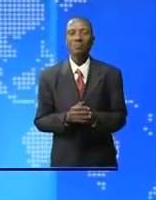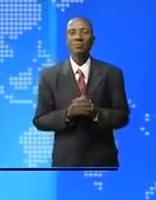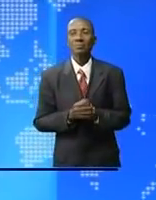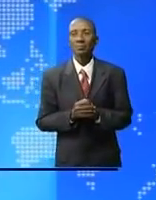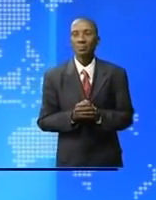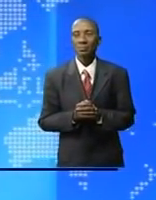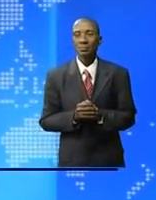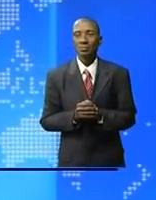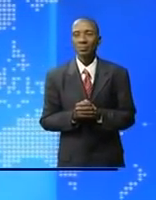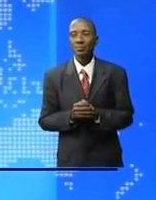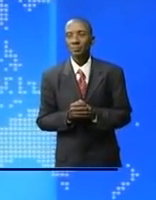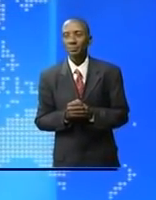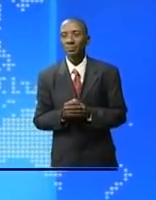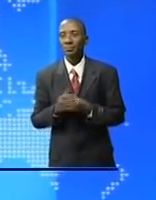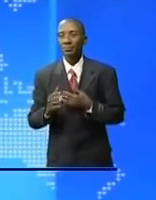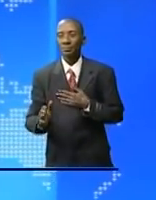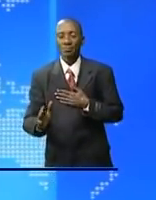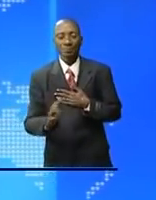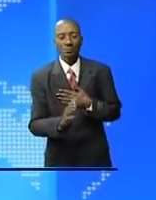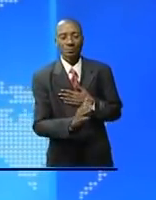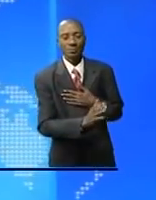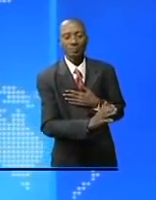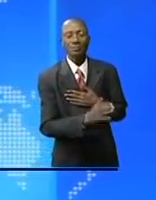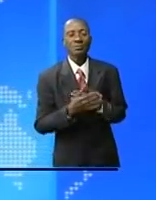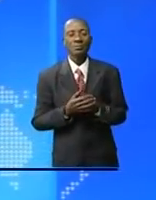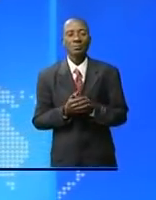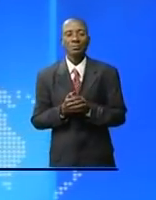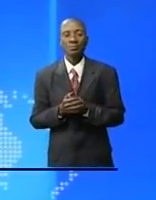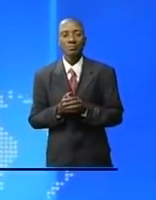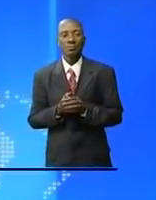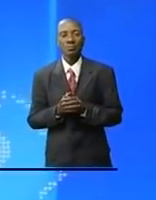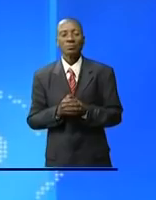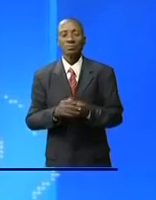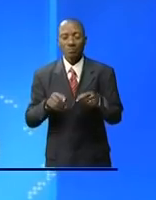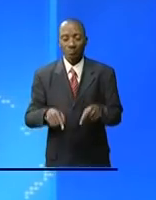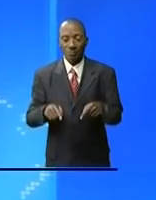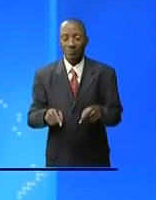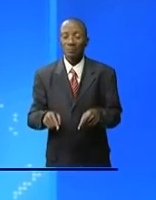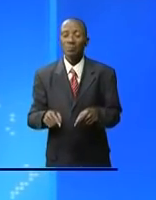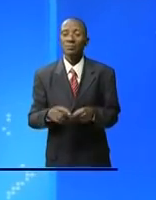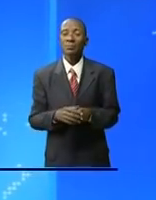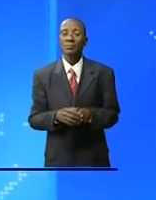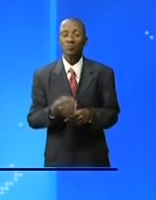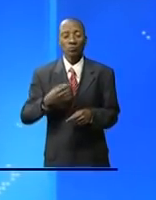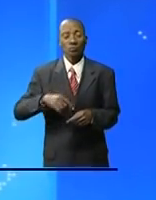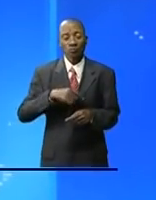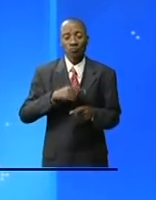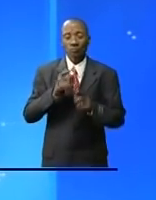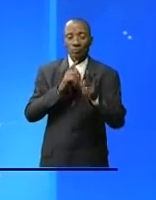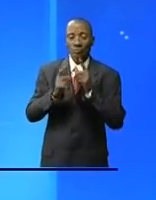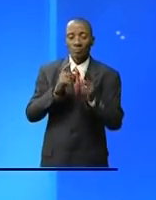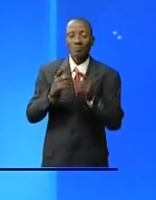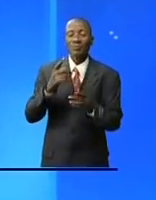la couverture santé universelle et plan budgétaire au coeur des préoccupations des personnes de santé pour sa